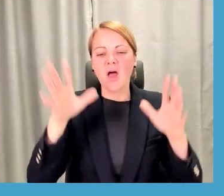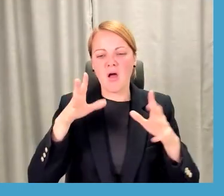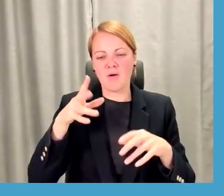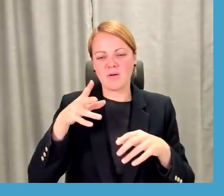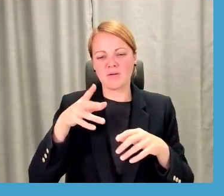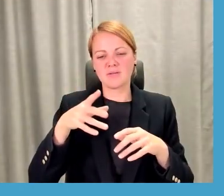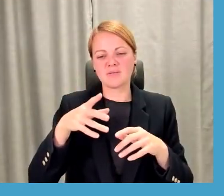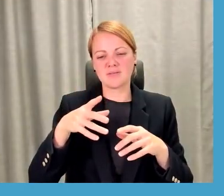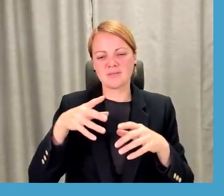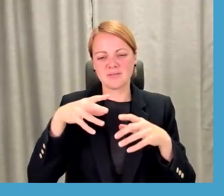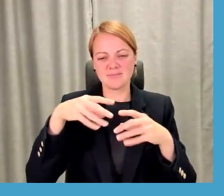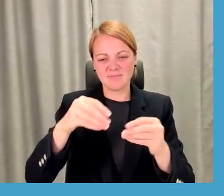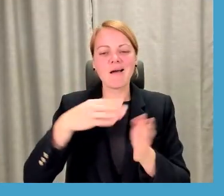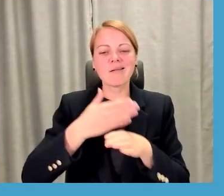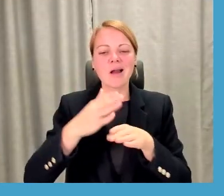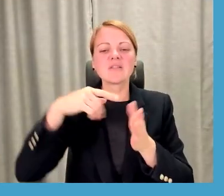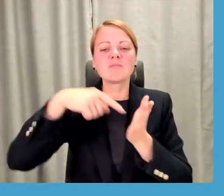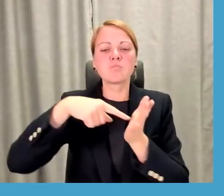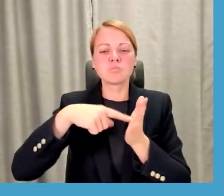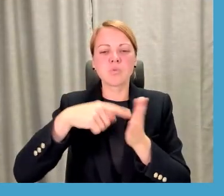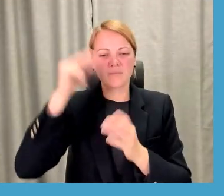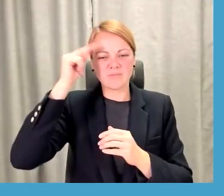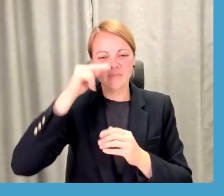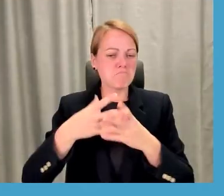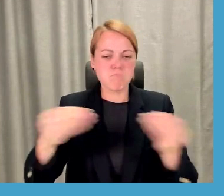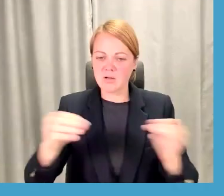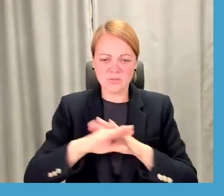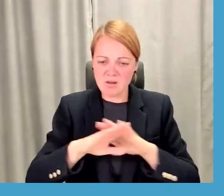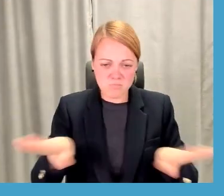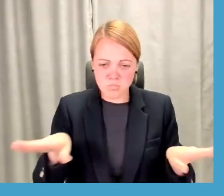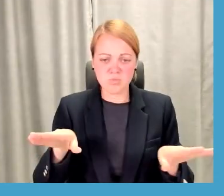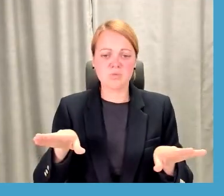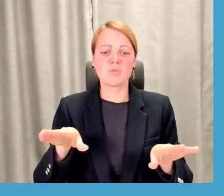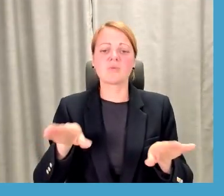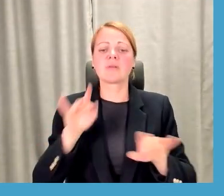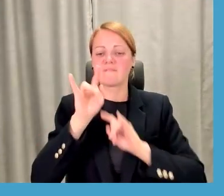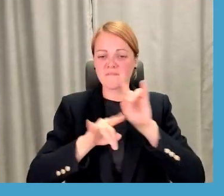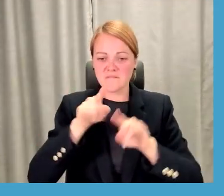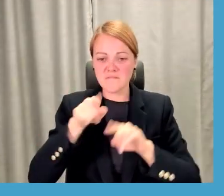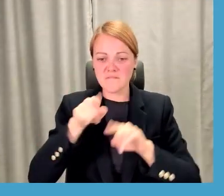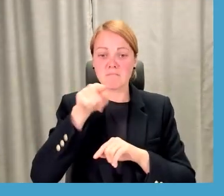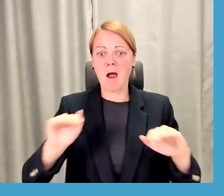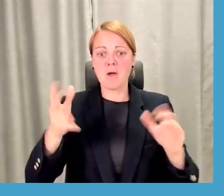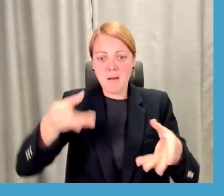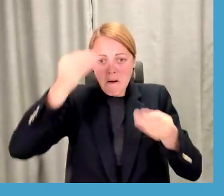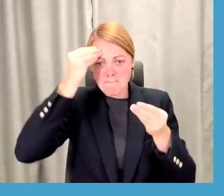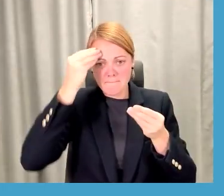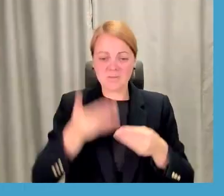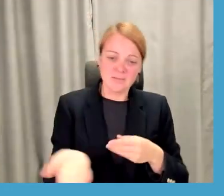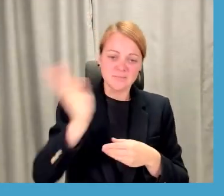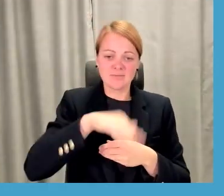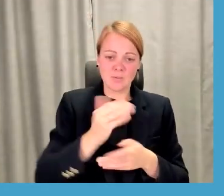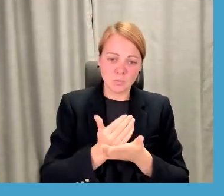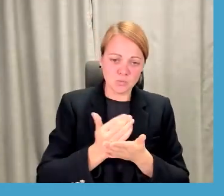paskat, nu, tavi kredītpunkti iegūtie, nekur viņa nepazūdīs, ja, jau tečiem ir pamacielits kaut kāds, nu, nāc,